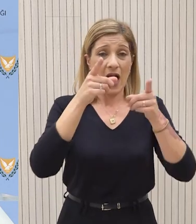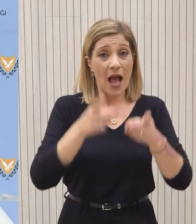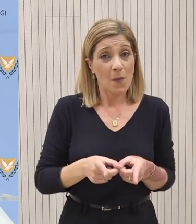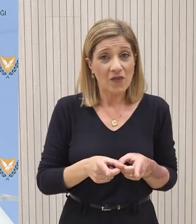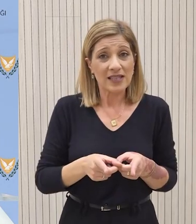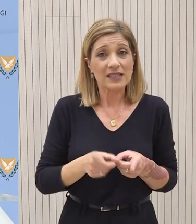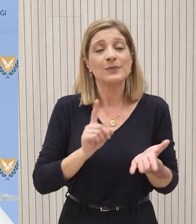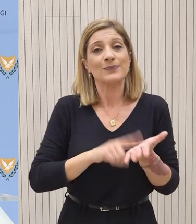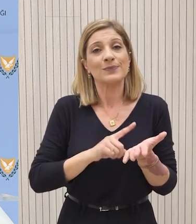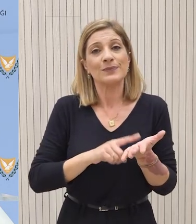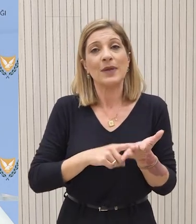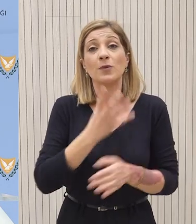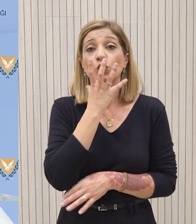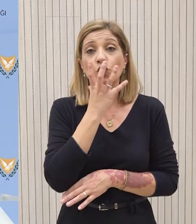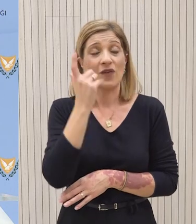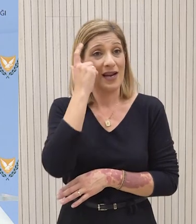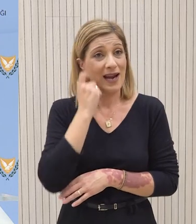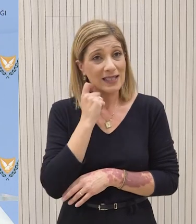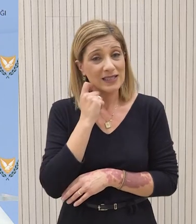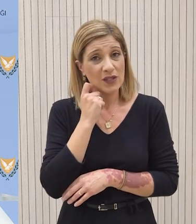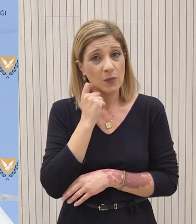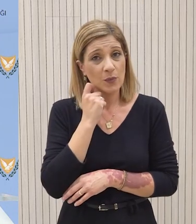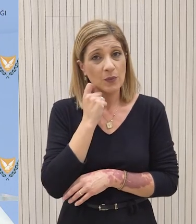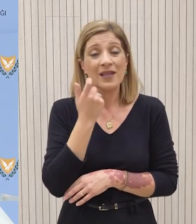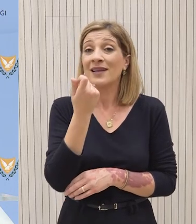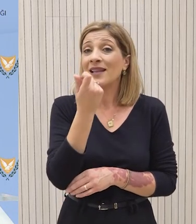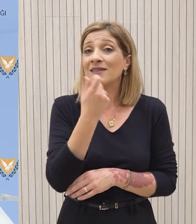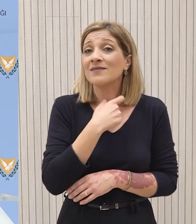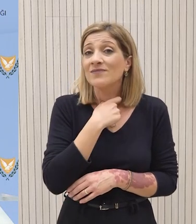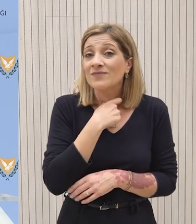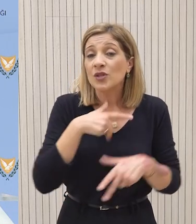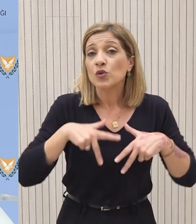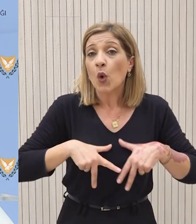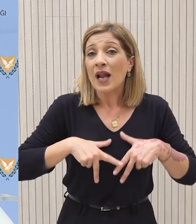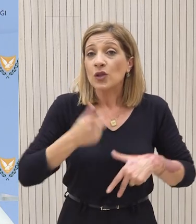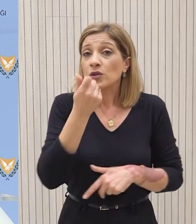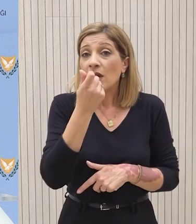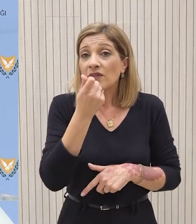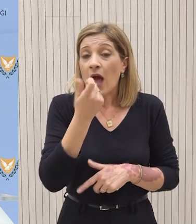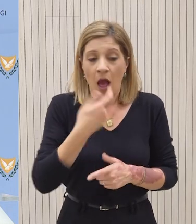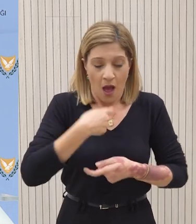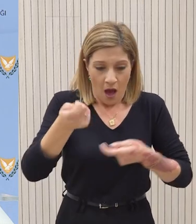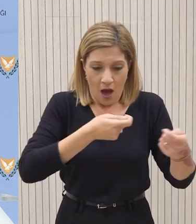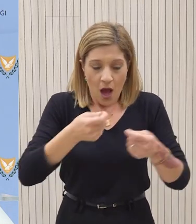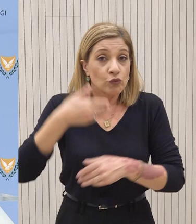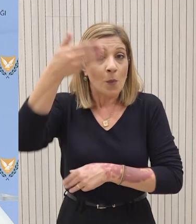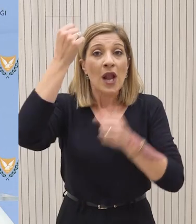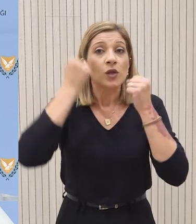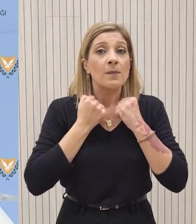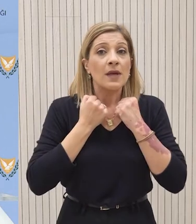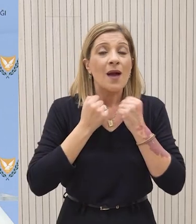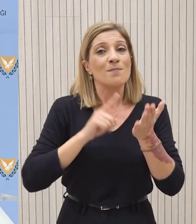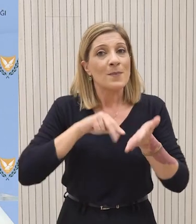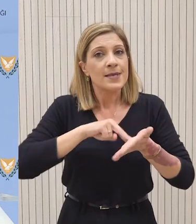λαμβάνονται θα πρέπει να λαμβάνουν και πολύ σοβαρά υπόψη τις δημοσιονομικές επιπτώσεις που αυτές θα έχουν και στο άμεσο αλλά και στο μεσοπρόσωπημο διάστημα.